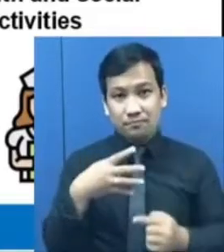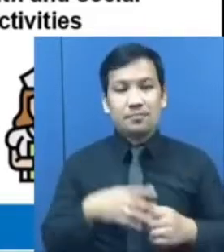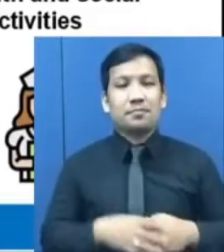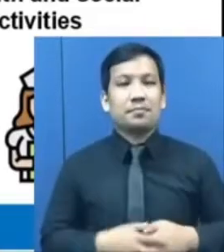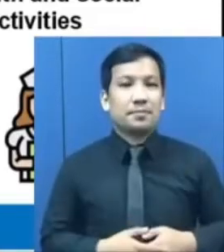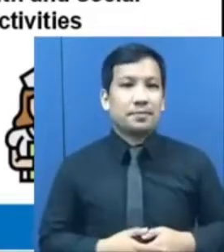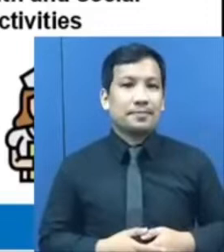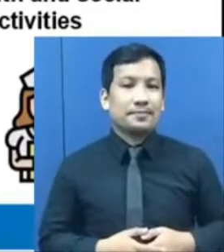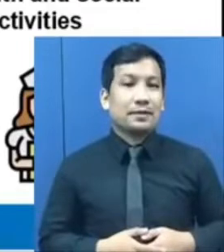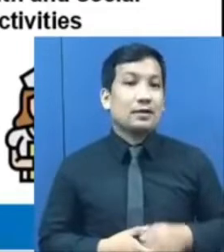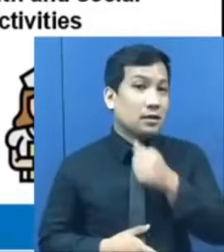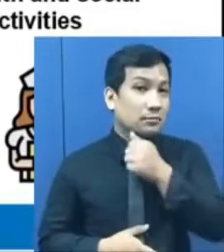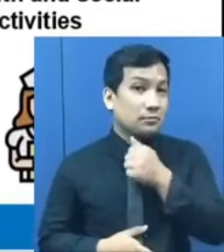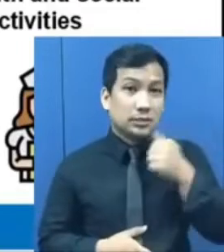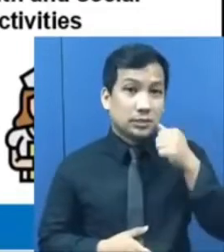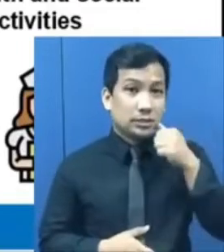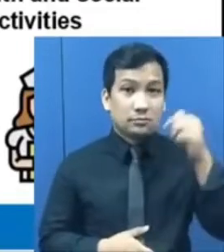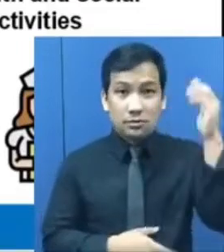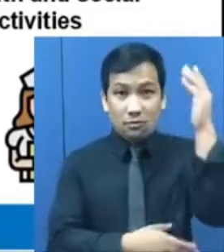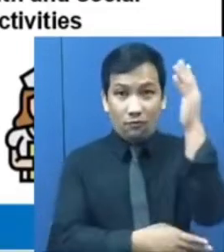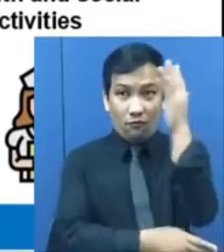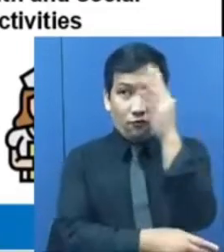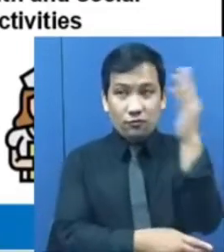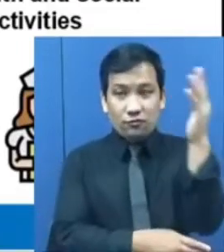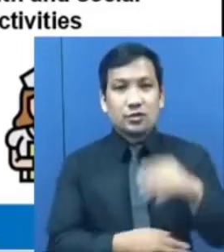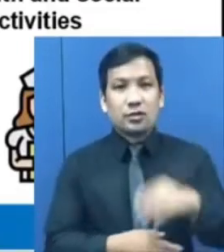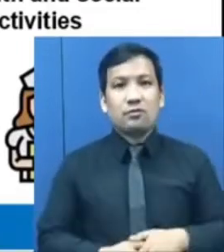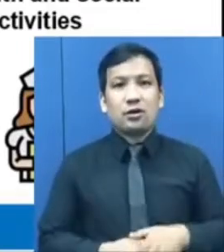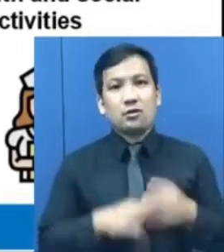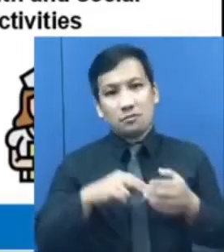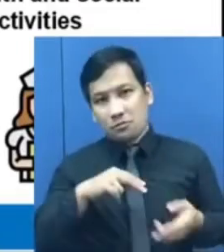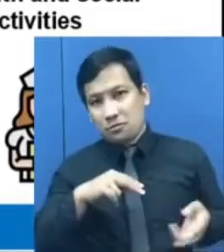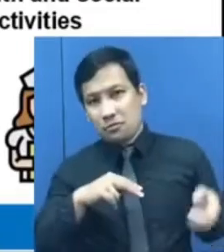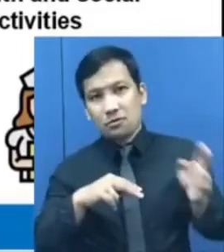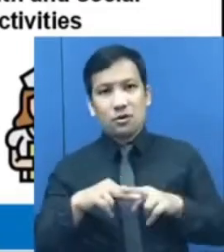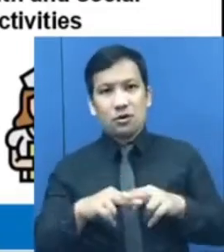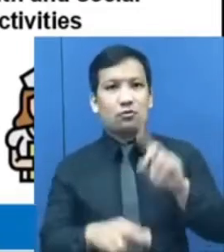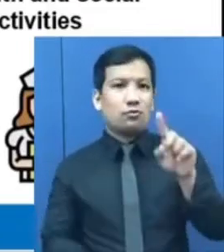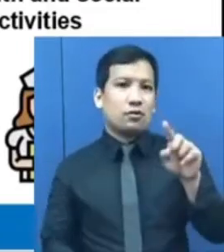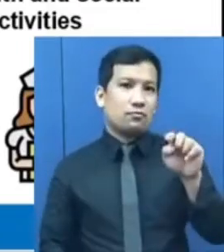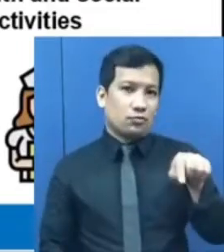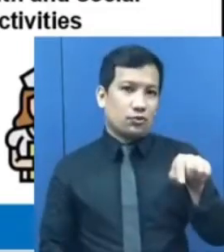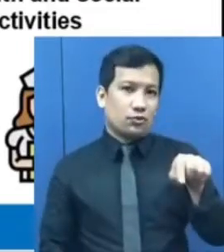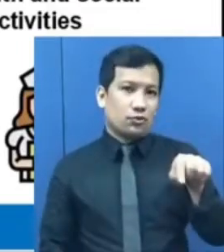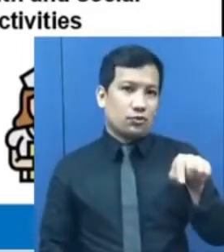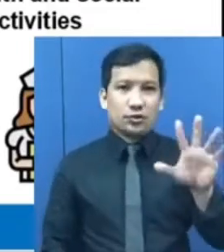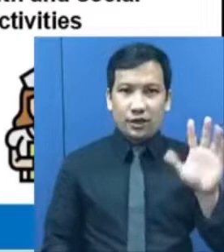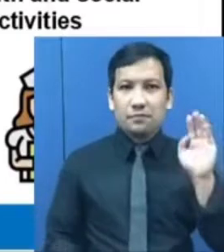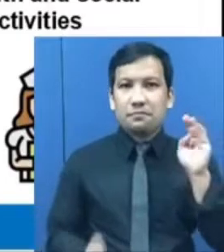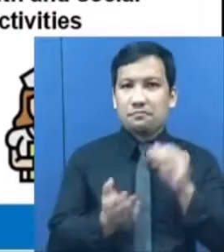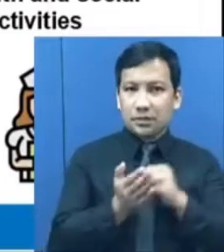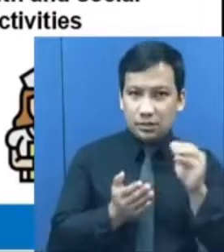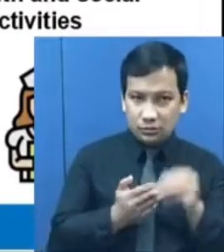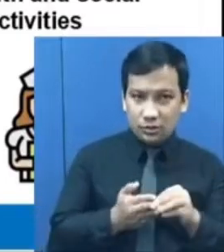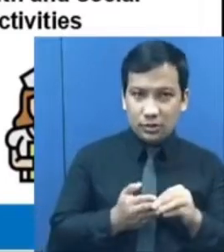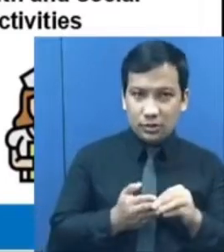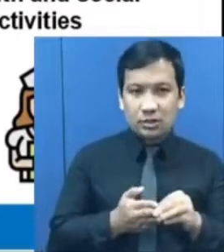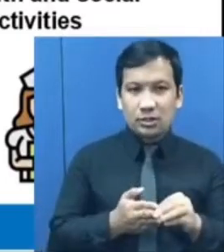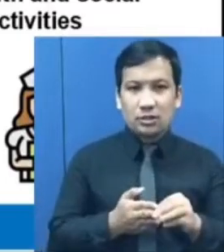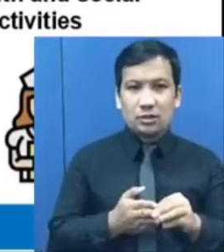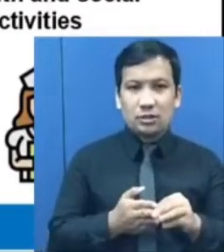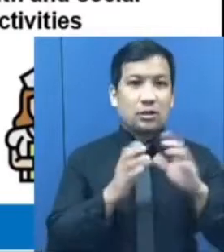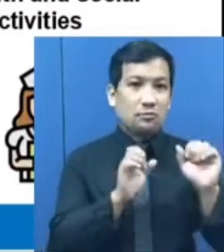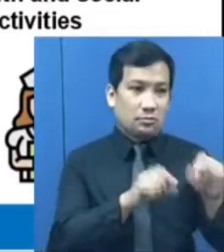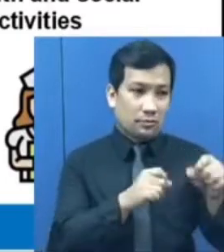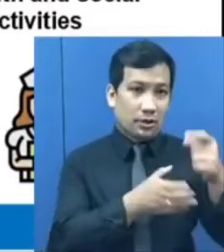Agriculture and Forestry may dagdag na 1.35 million. Wholesale and